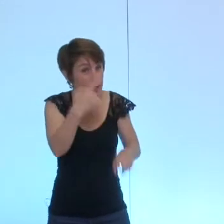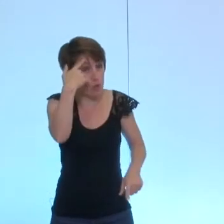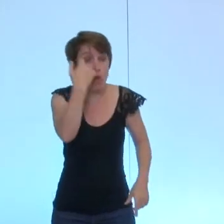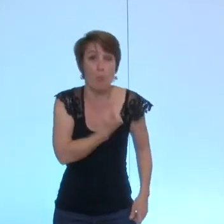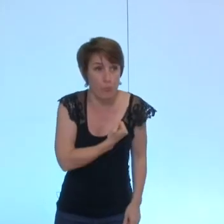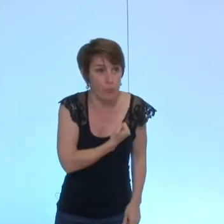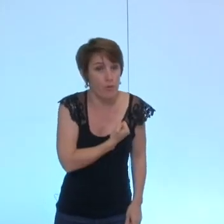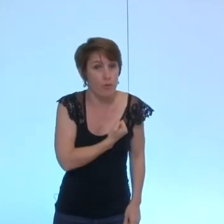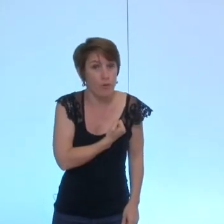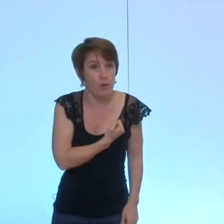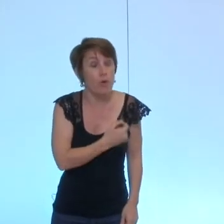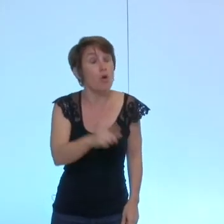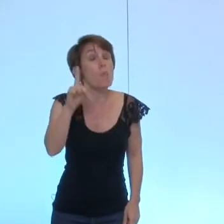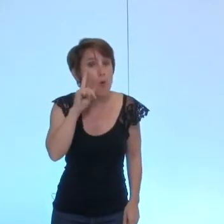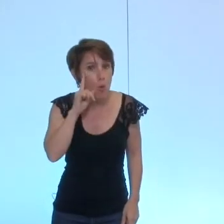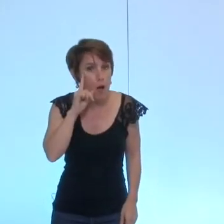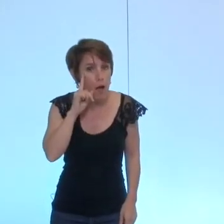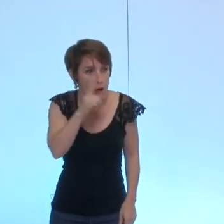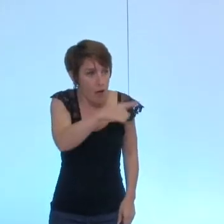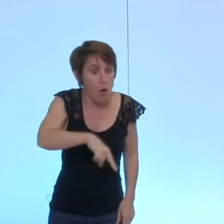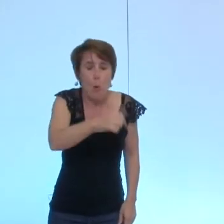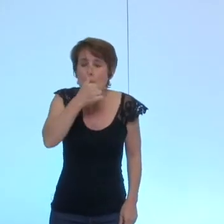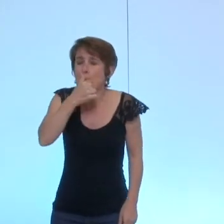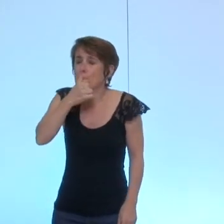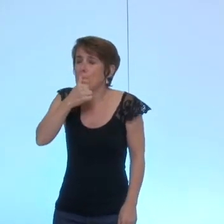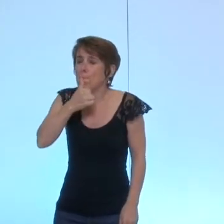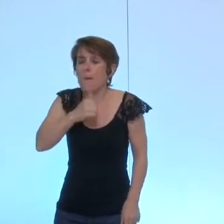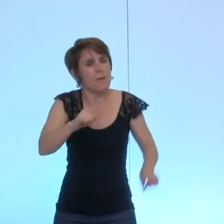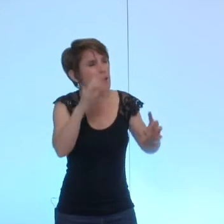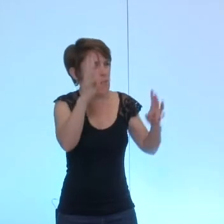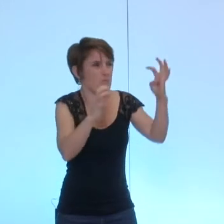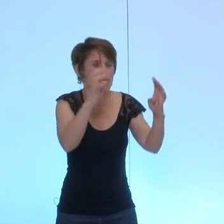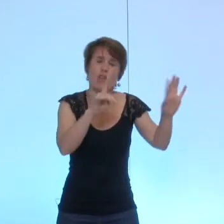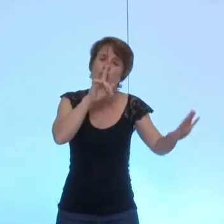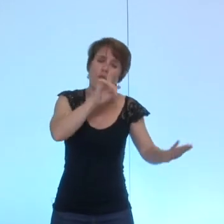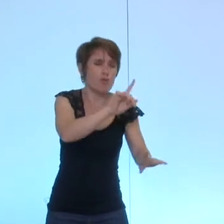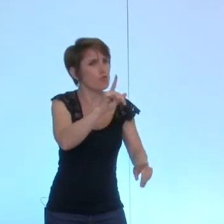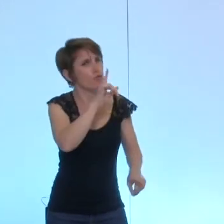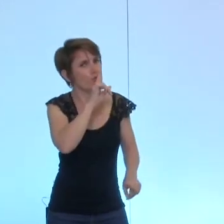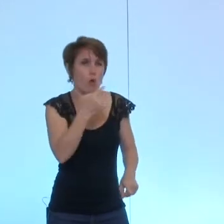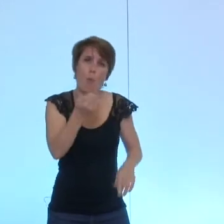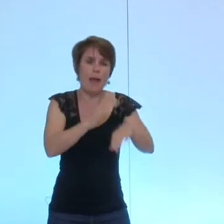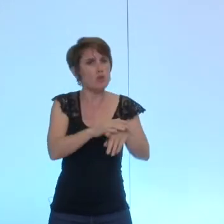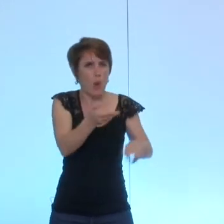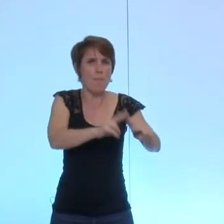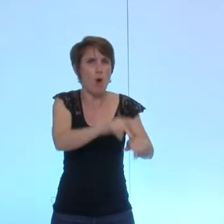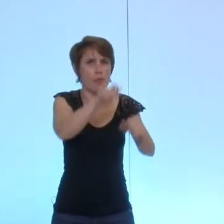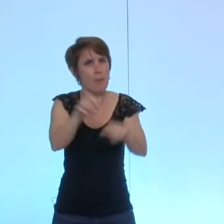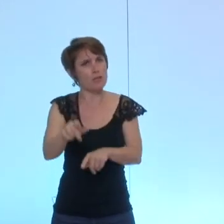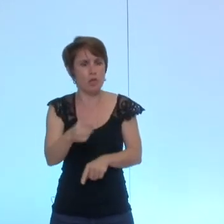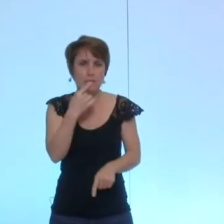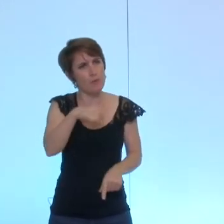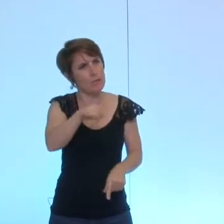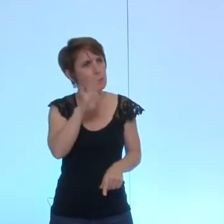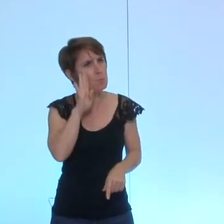cela et bien parce qu'ils sont obligés non mes chers collègues je pense que quand on parle de la mort des gens c'est quand même un sujet qui